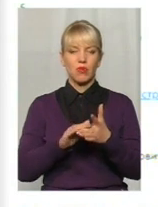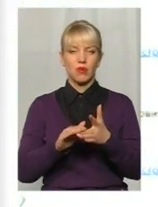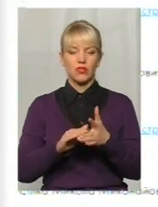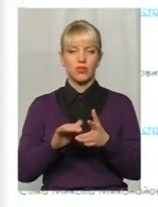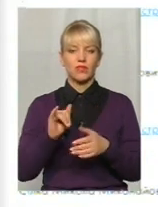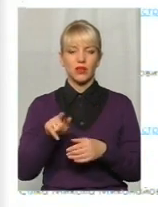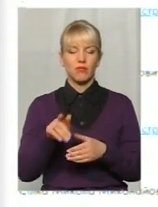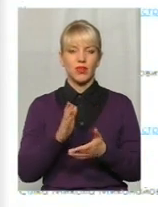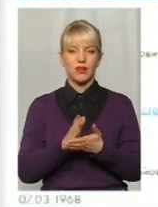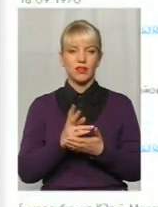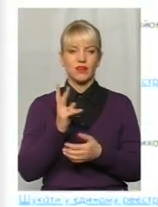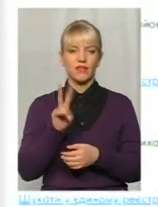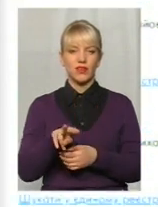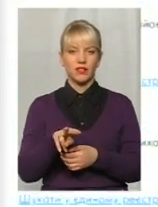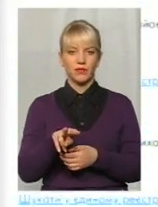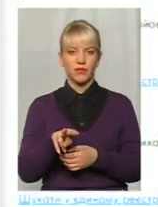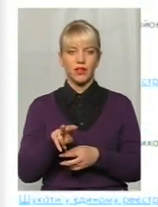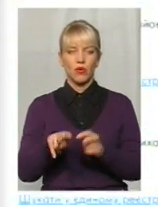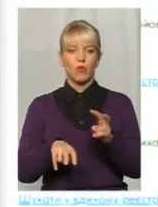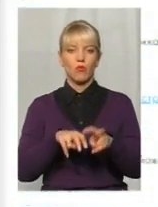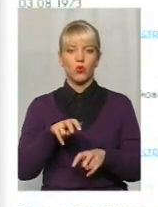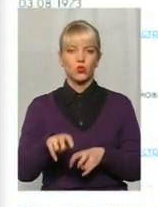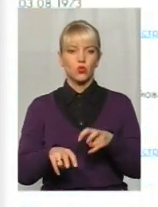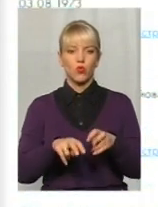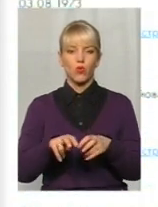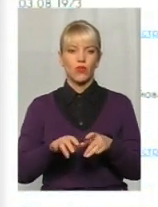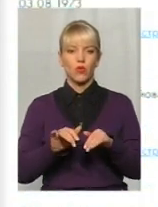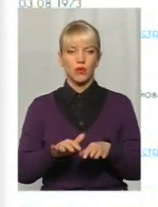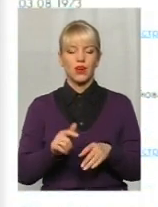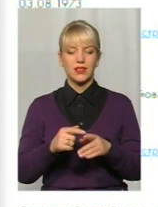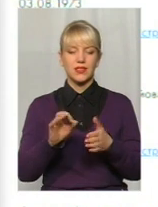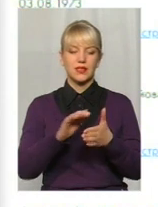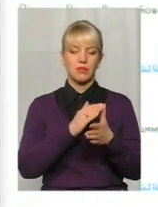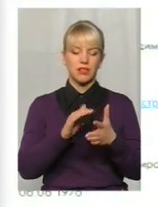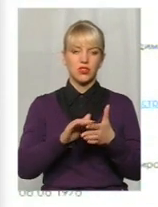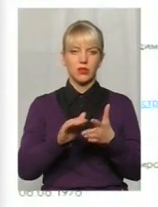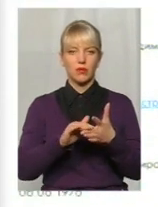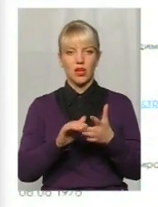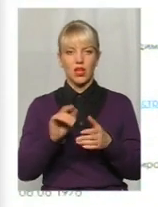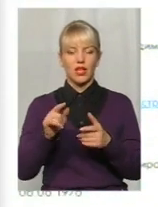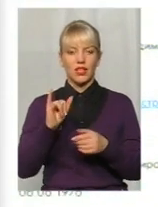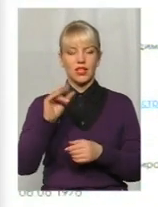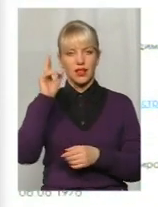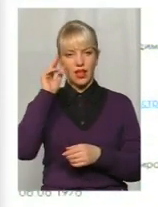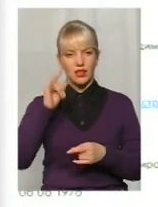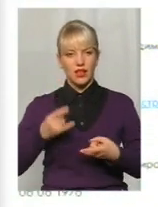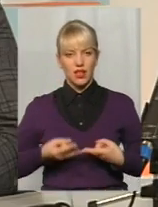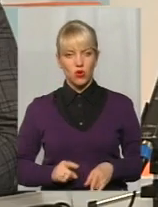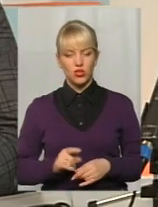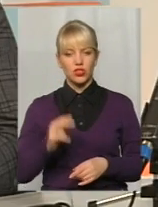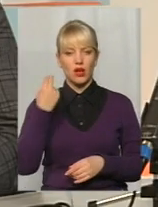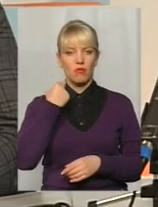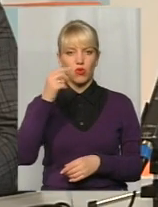дві пошукових операцій. прізвище ім'я по-батькові і дата народження боржника.